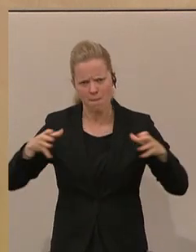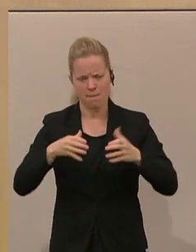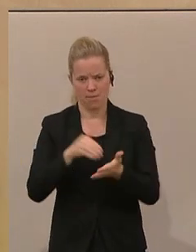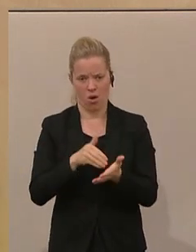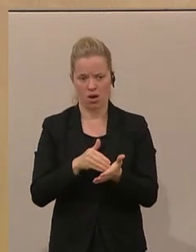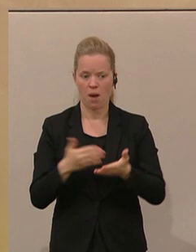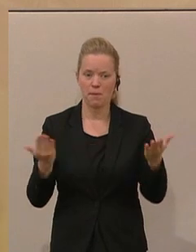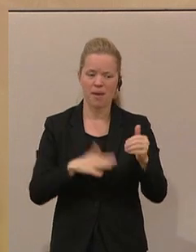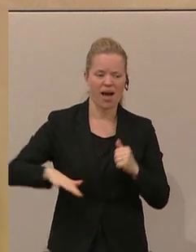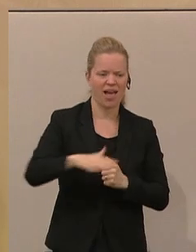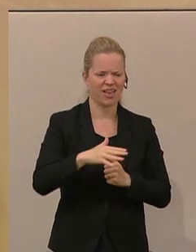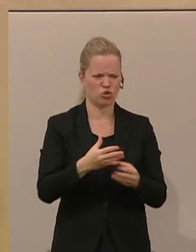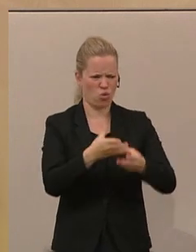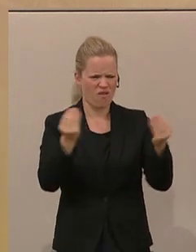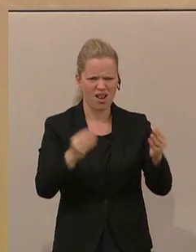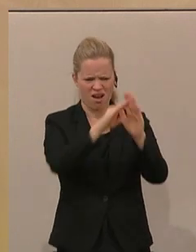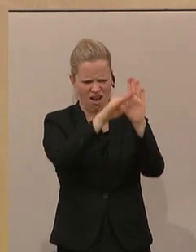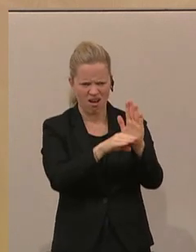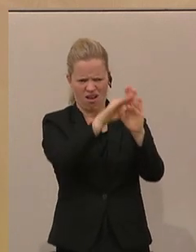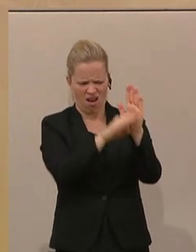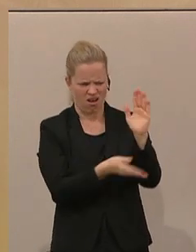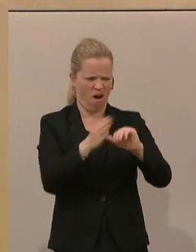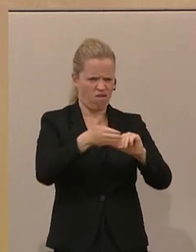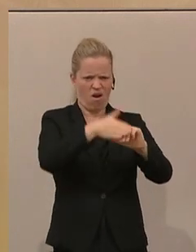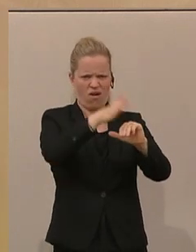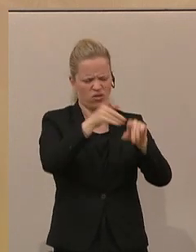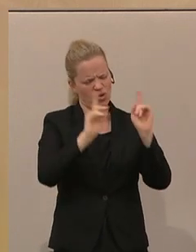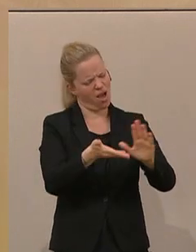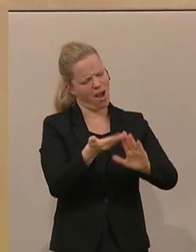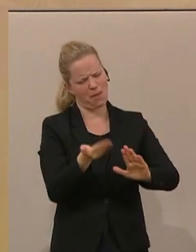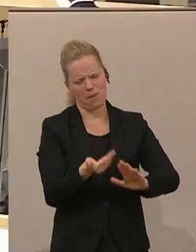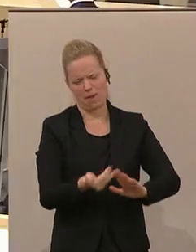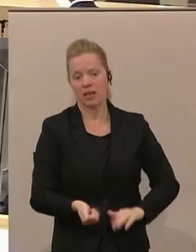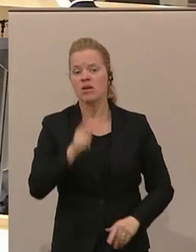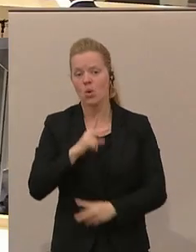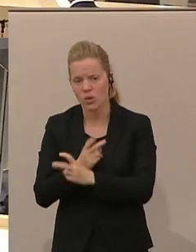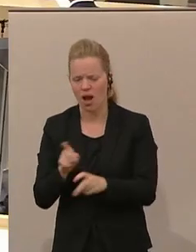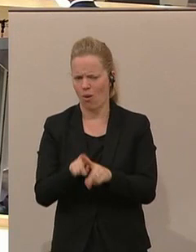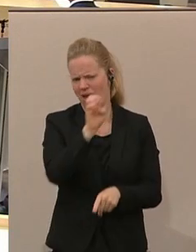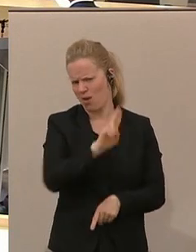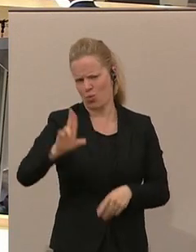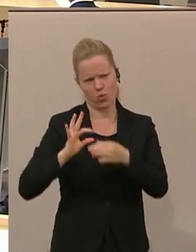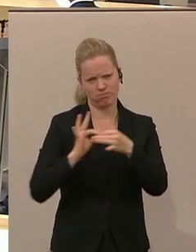sollten wir das auch tun. Nicht nur in Österreich, sondern auch auf europäischer Ebene. Gibt es noch eine Zusatzfrage?